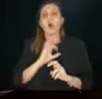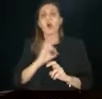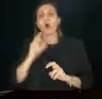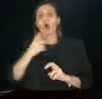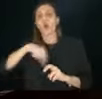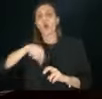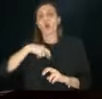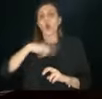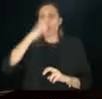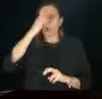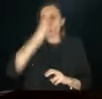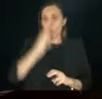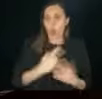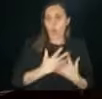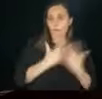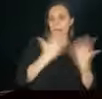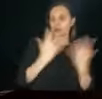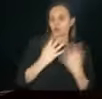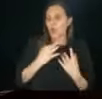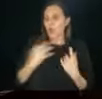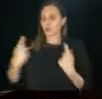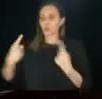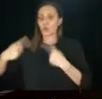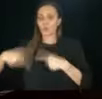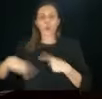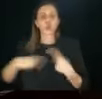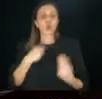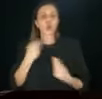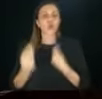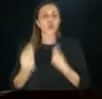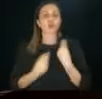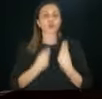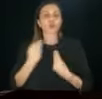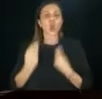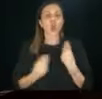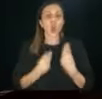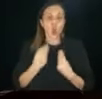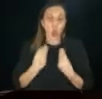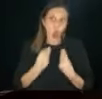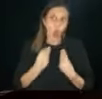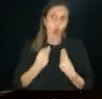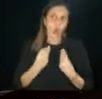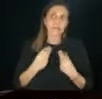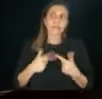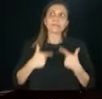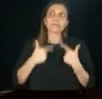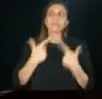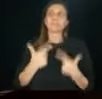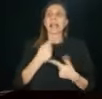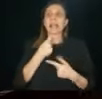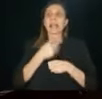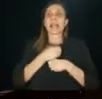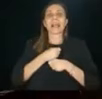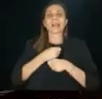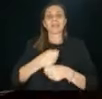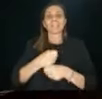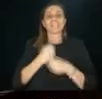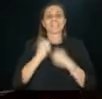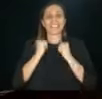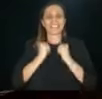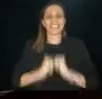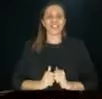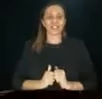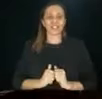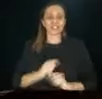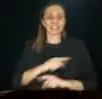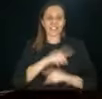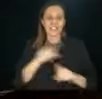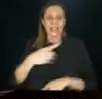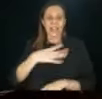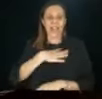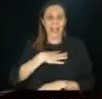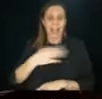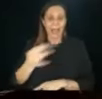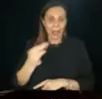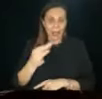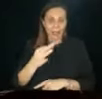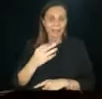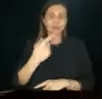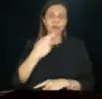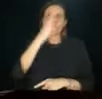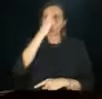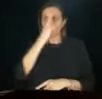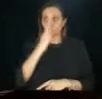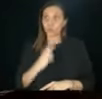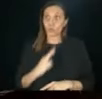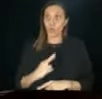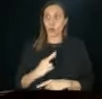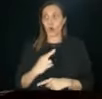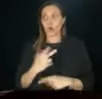giocare un ruolo come maggioranza posizione che ridà ai cittadini, ai rappresentanti dei cittadini, eletti dai cittadini, un ruolo,